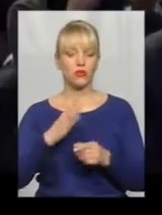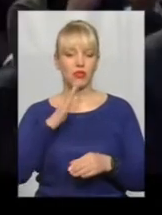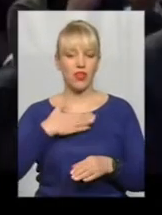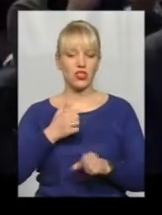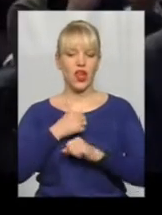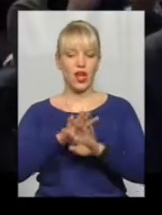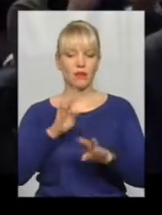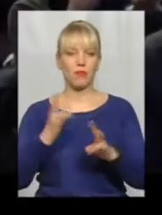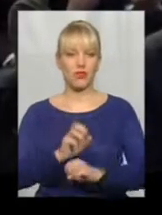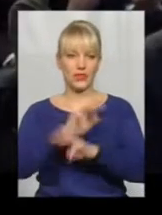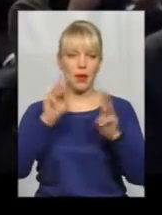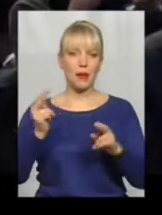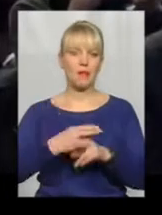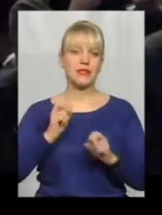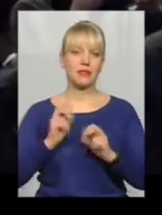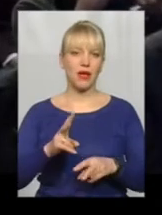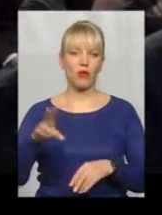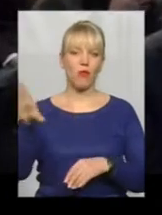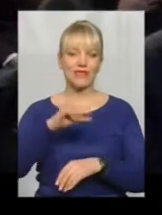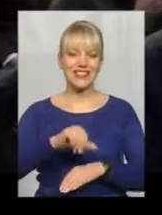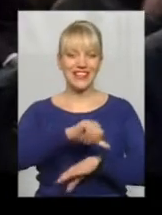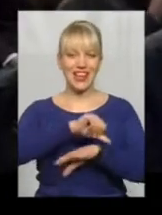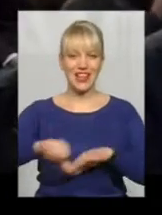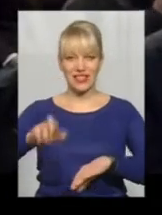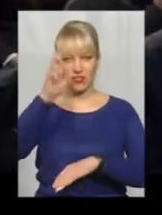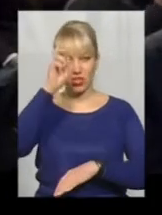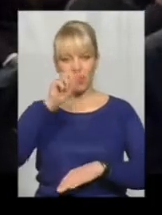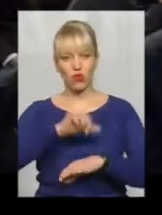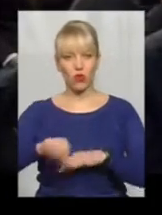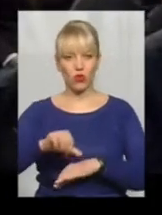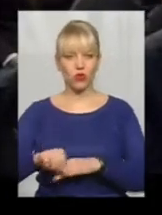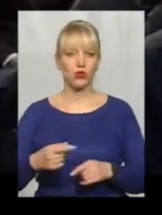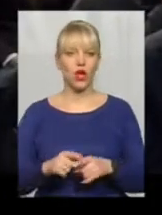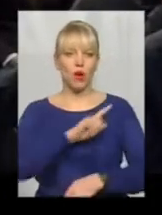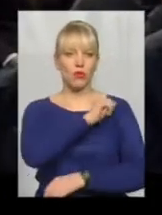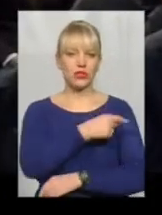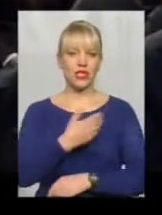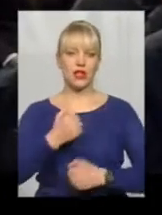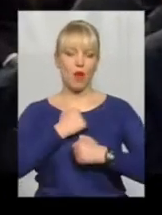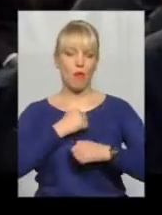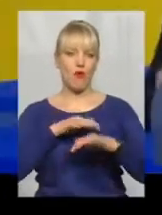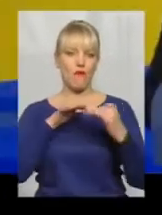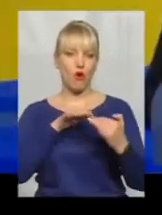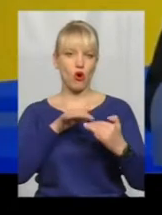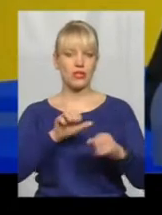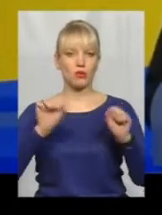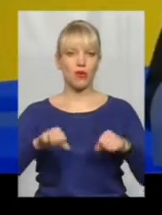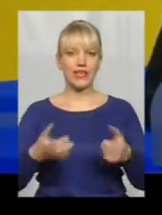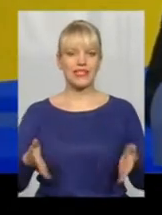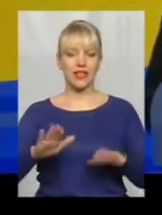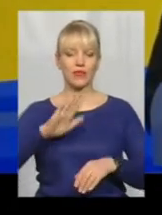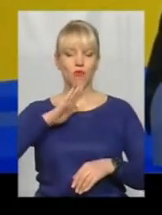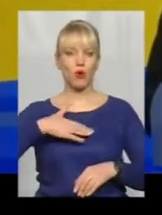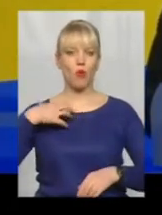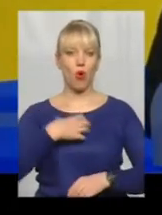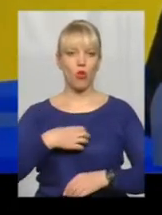безпеку по всій лінії державного кордону. Посилення її бойової спроможності залишаться моїм головним